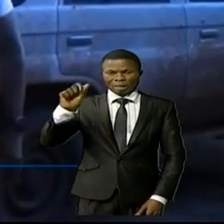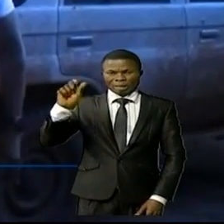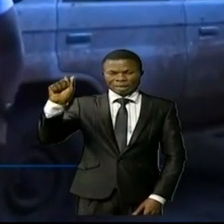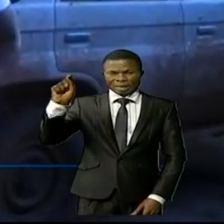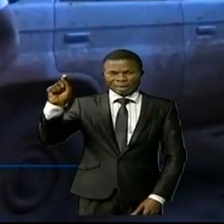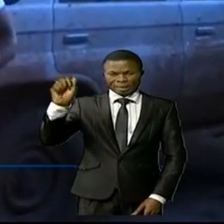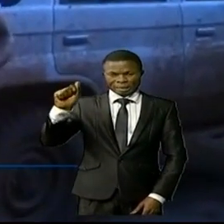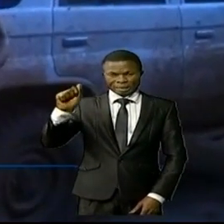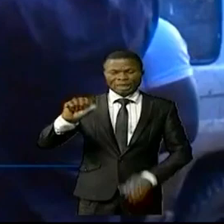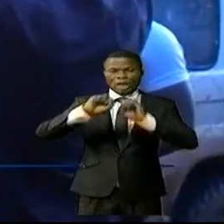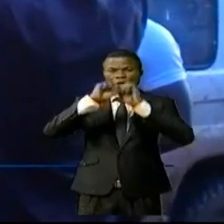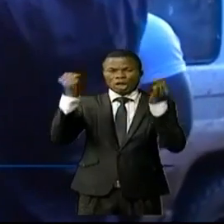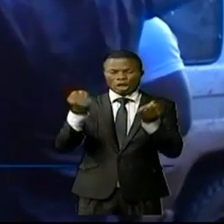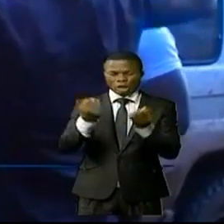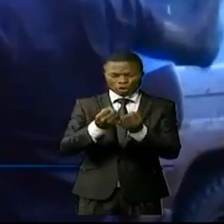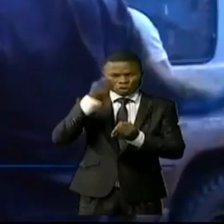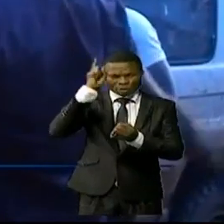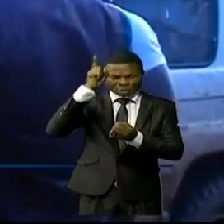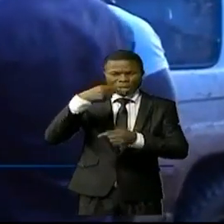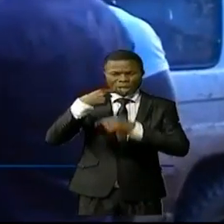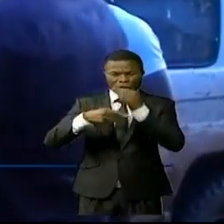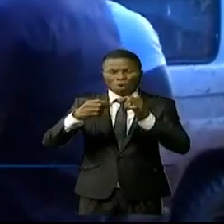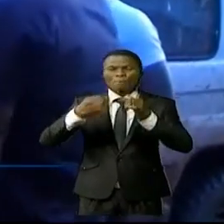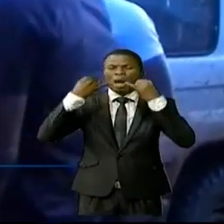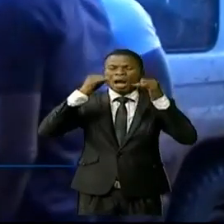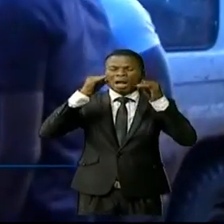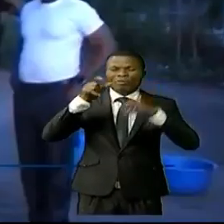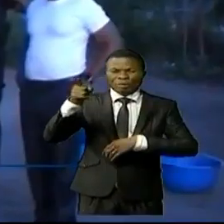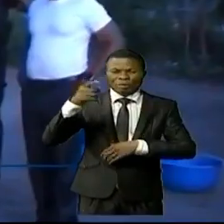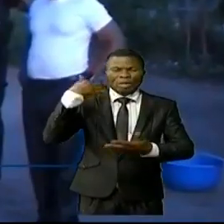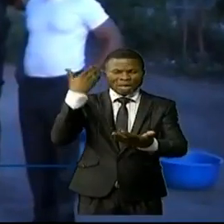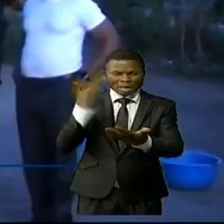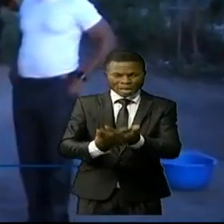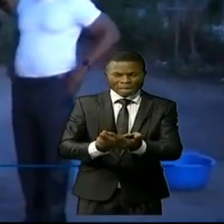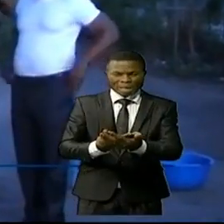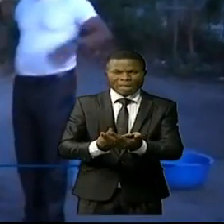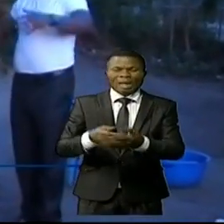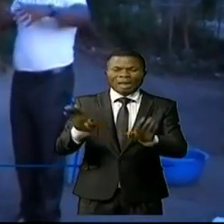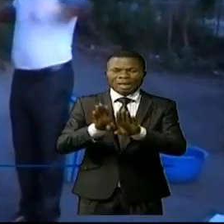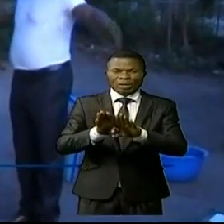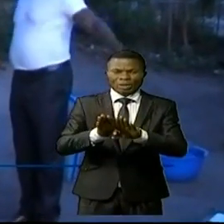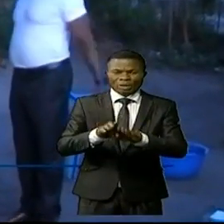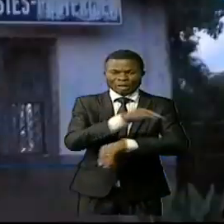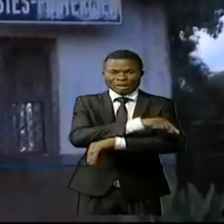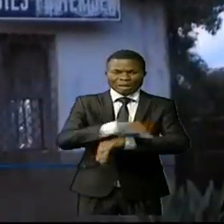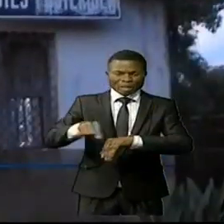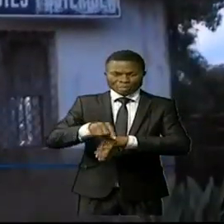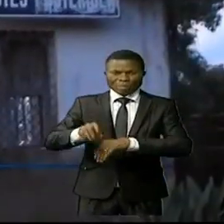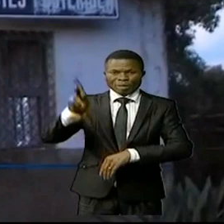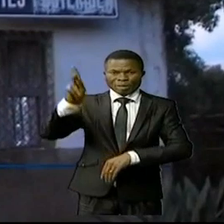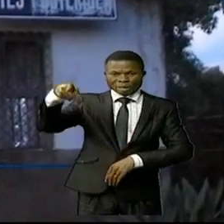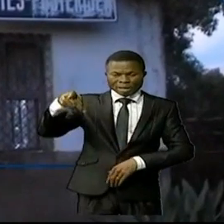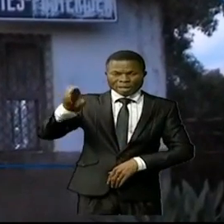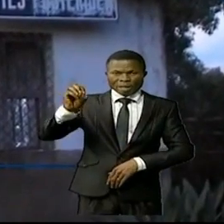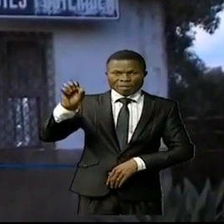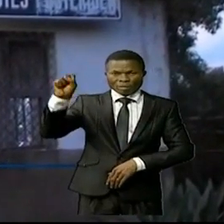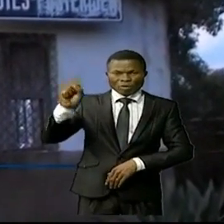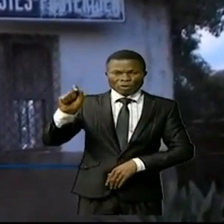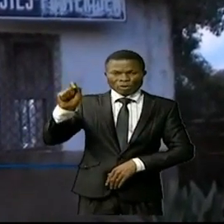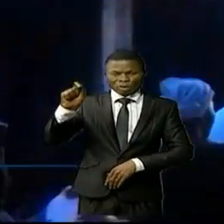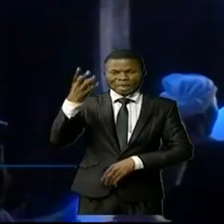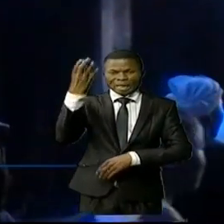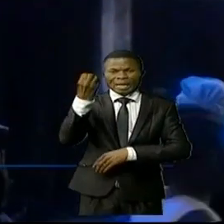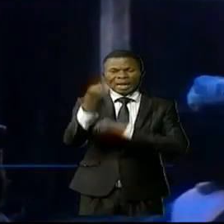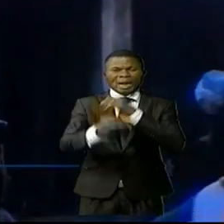congolaise des postes et télécommunications Didier Mousseté a atteint à la tombée de la nuit le bureau de poste a été fermé depuis plus de 40